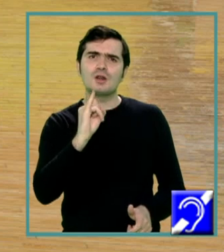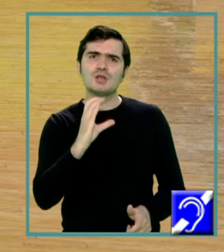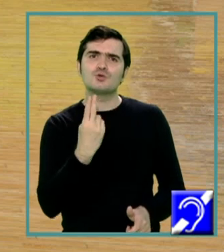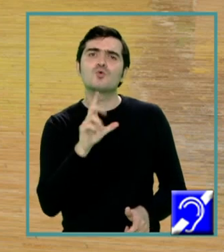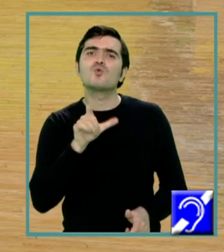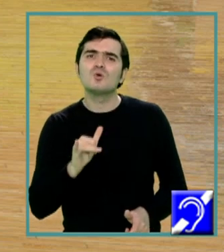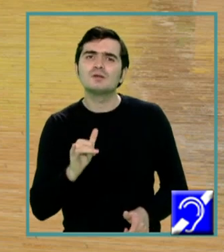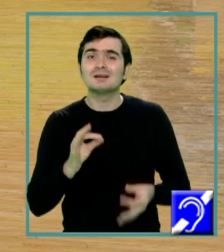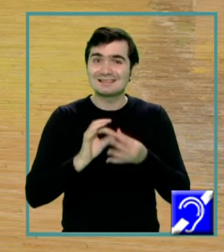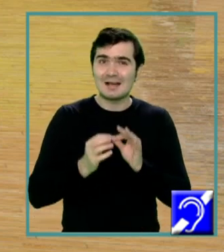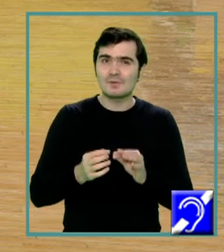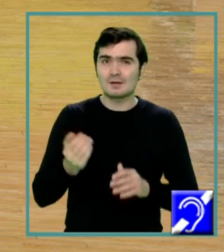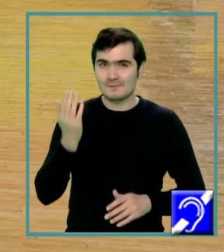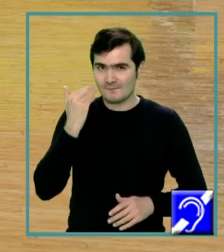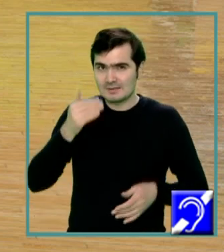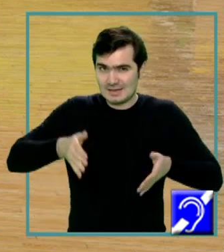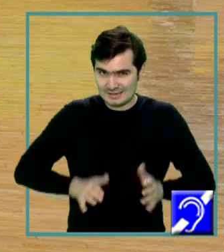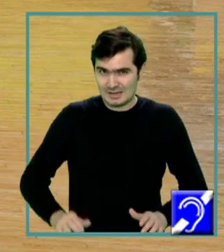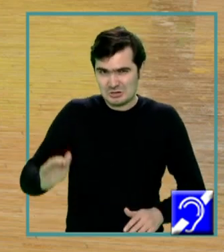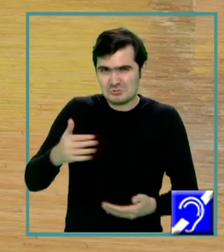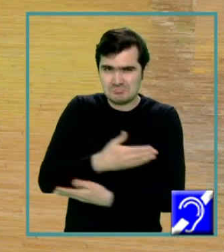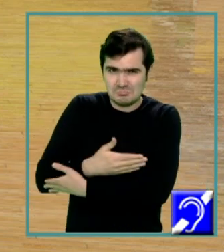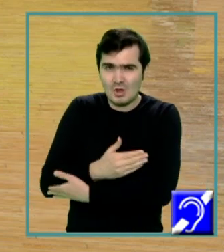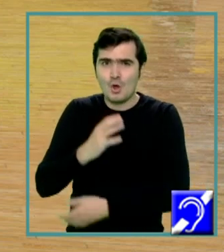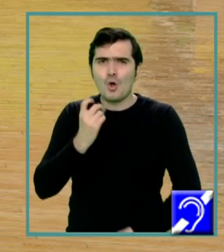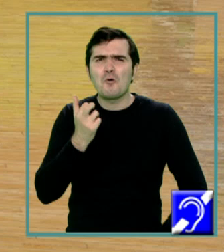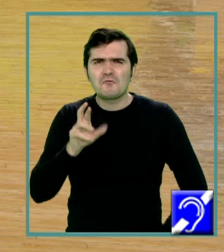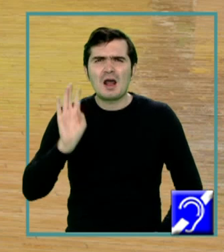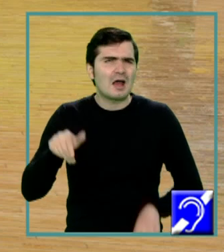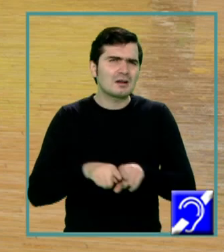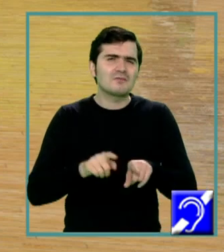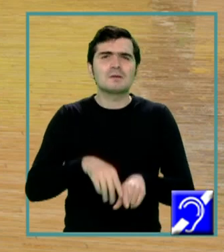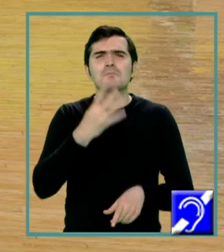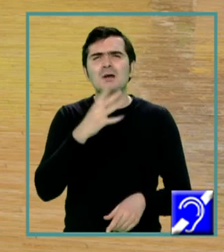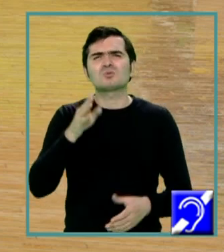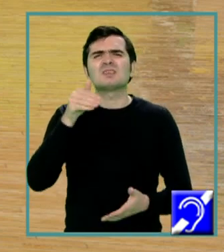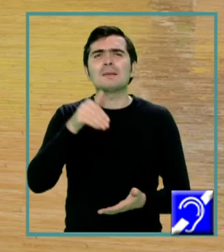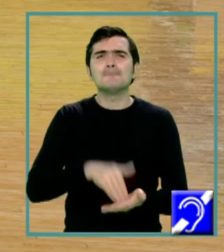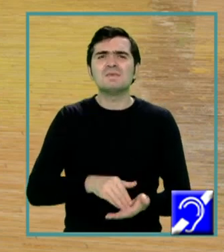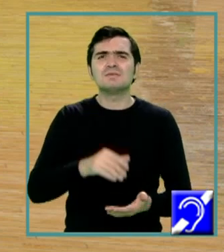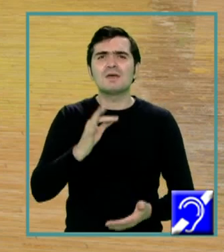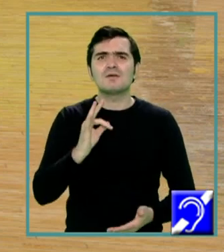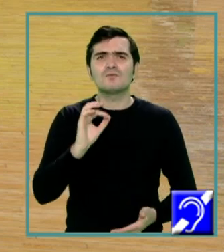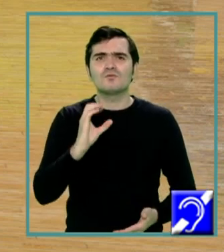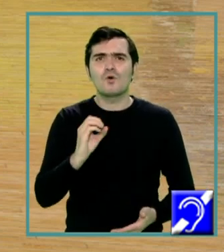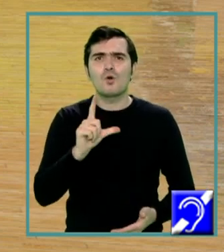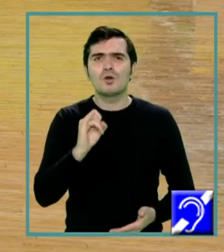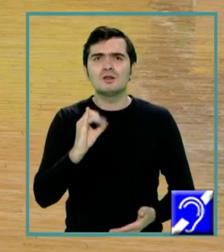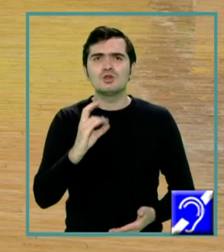ovarele la naștere au câte aproximativ 400 de mii de astfel de foliculi.